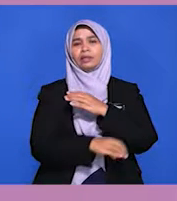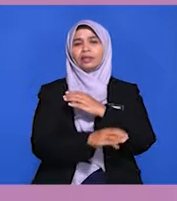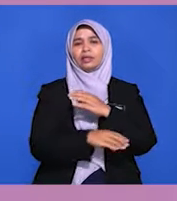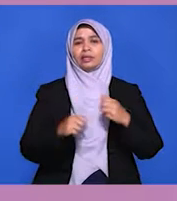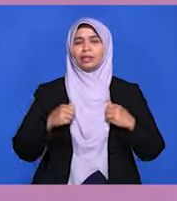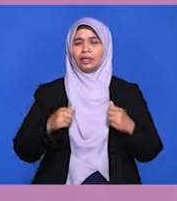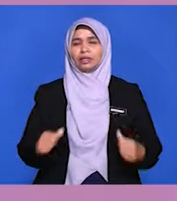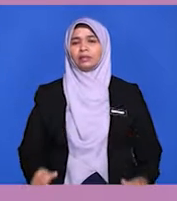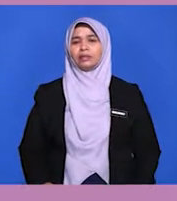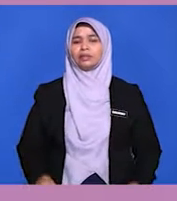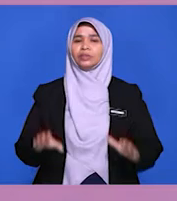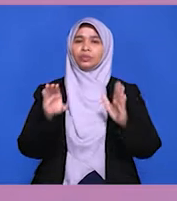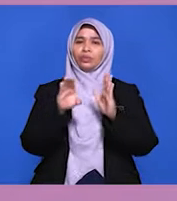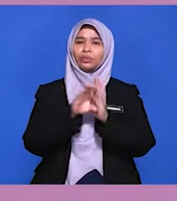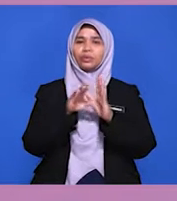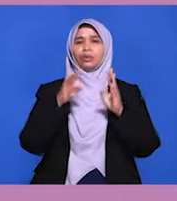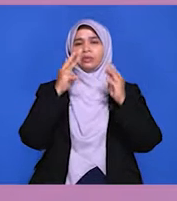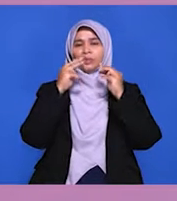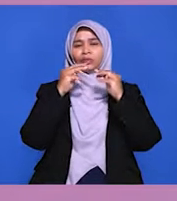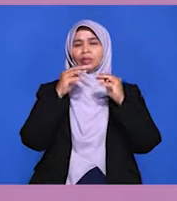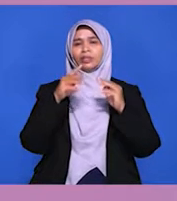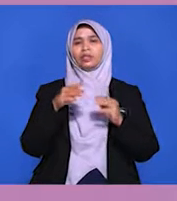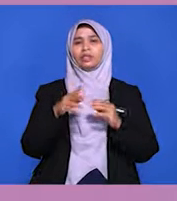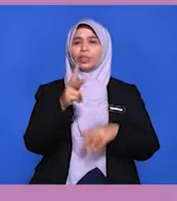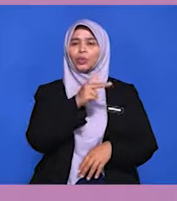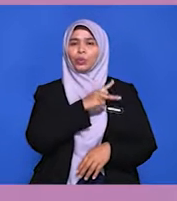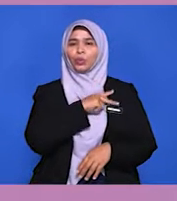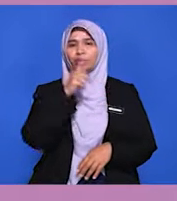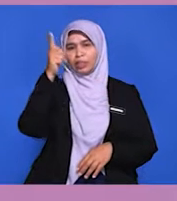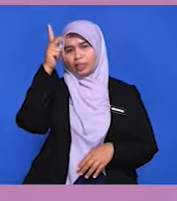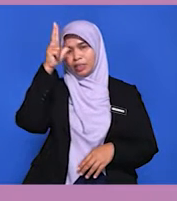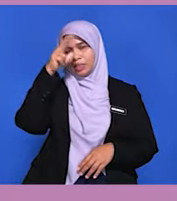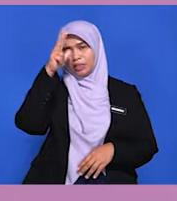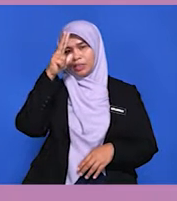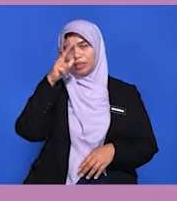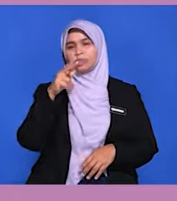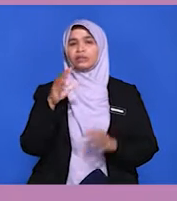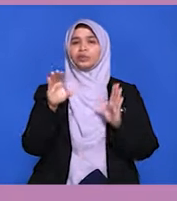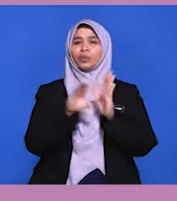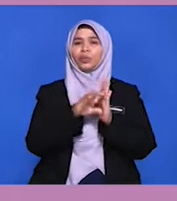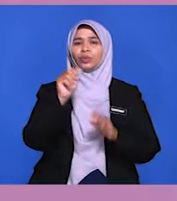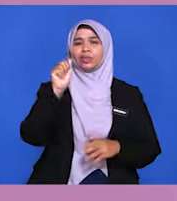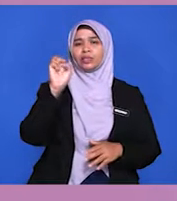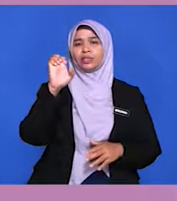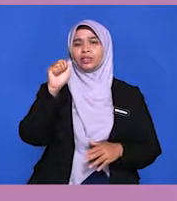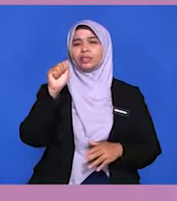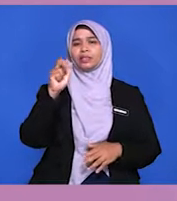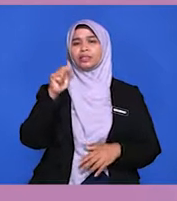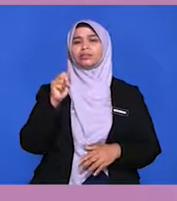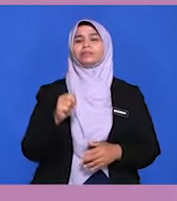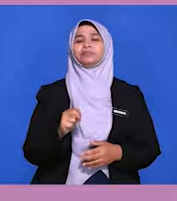antaranya ialah melalui mesyuarat peringkat ketua kerajaan. Cikgu ambil contoh seperti ASEAN.